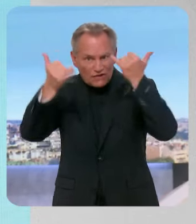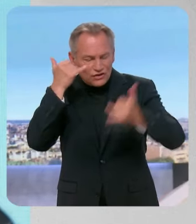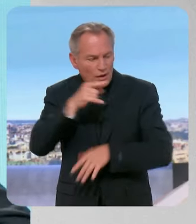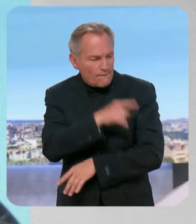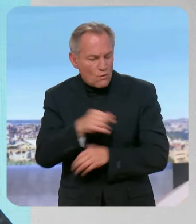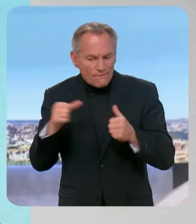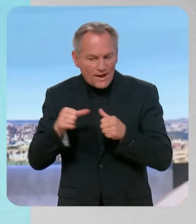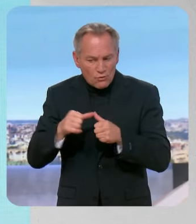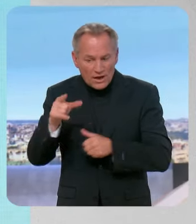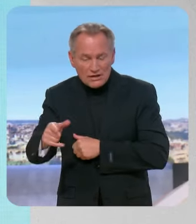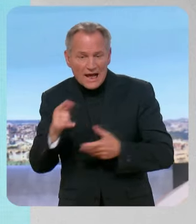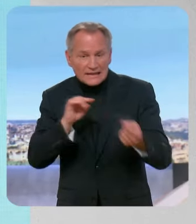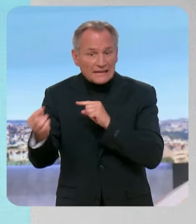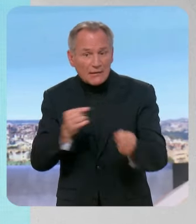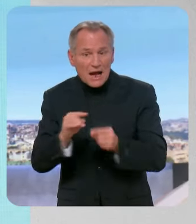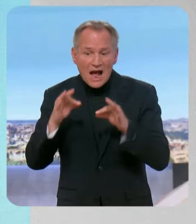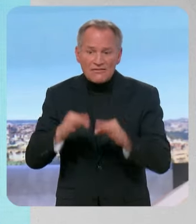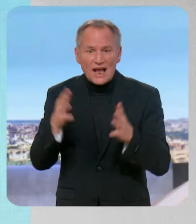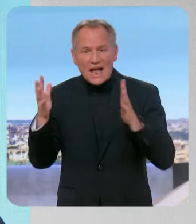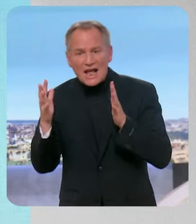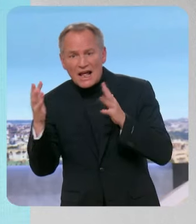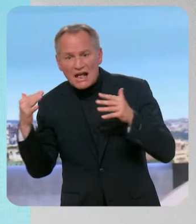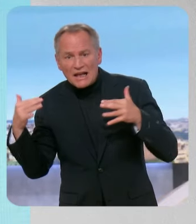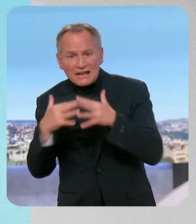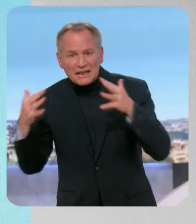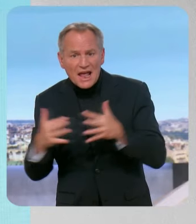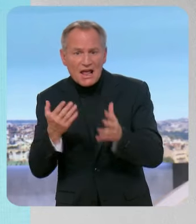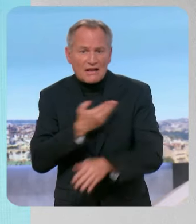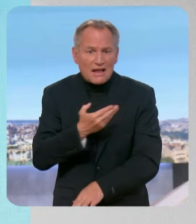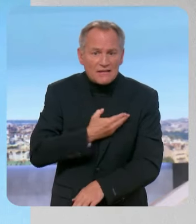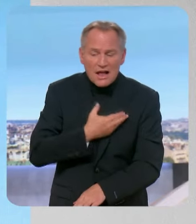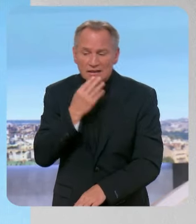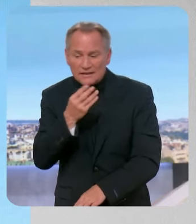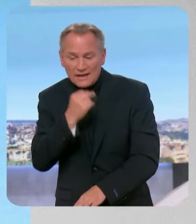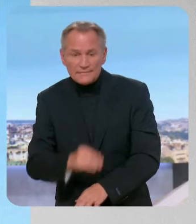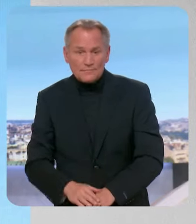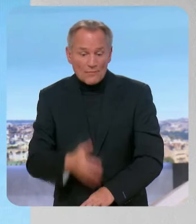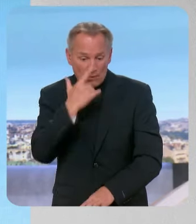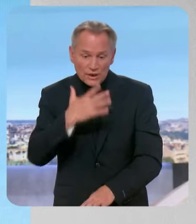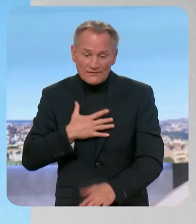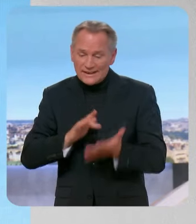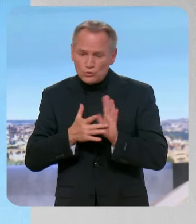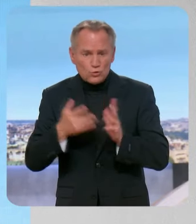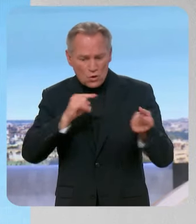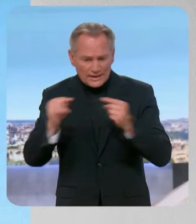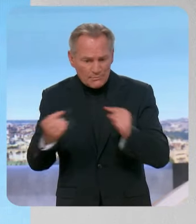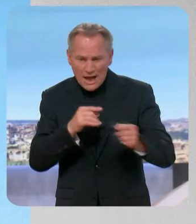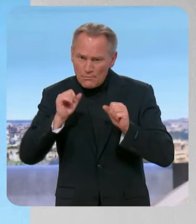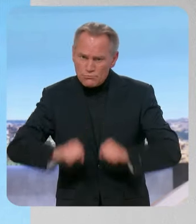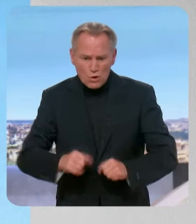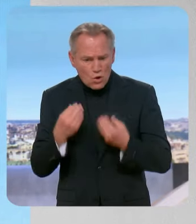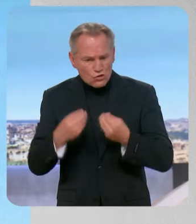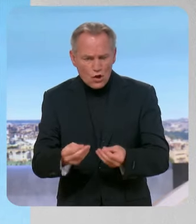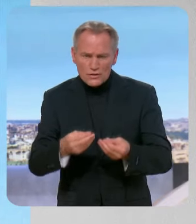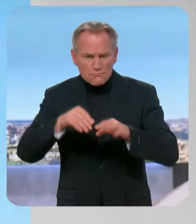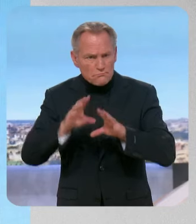place dans une université, dans un endroit où viennent des étudiants ? Tous les débats ont leur place, tous. Mais est-ce que c'est un débat que de vouloir